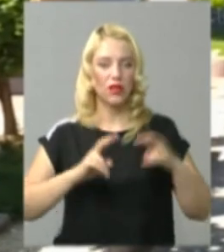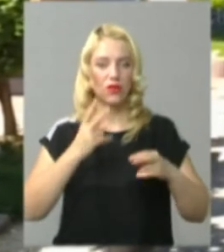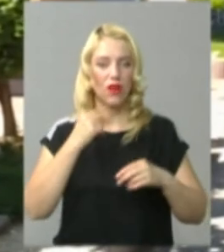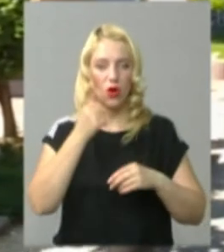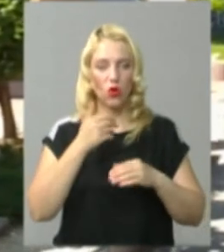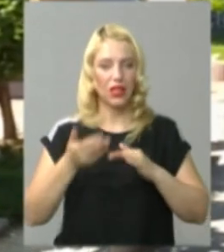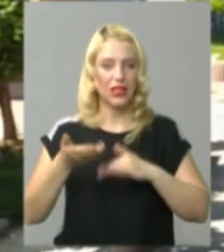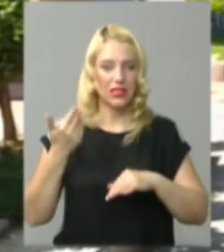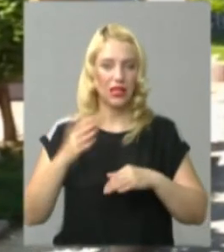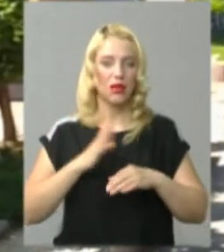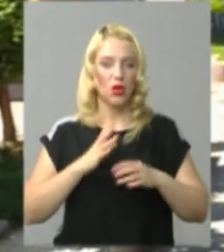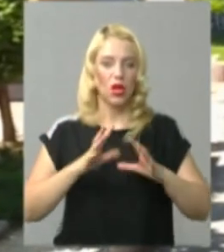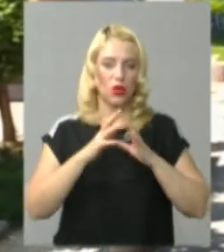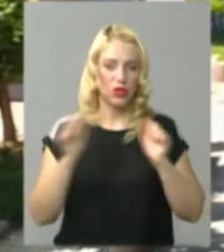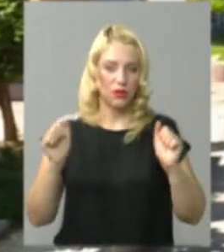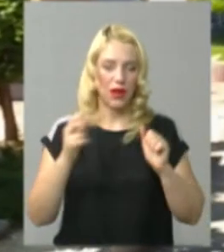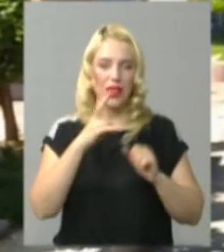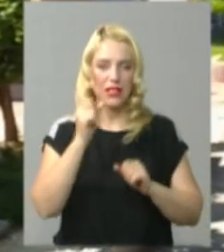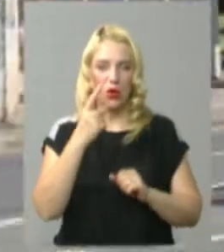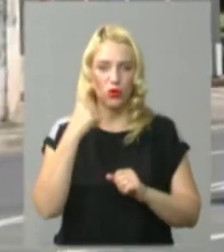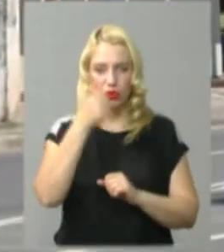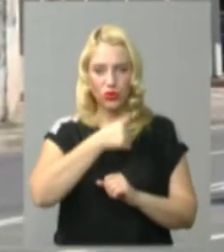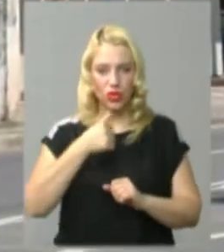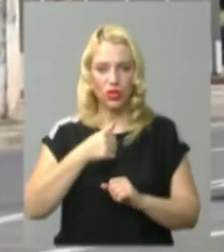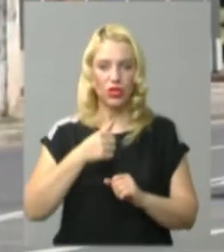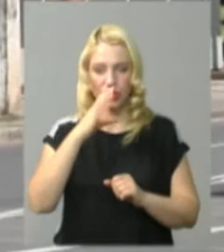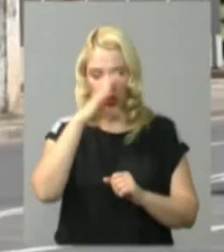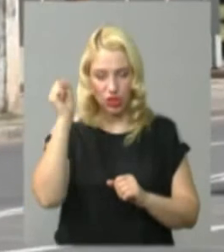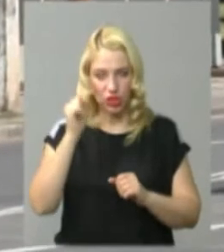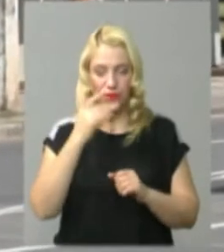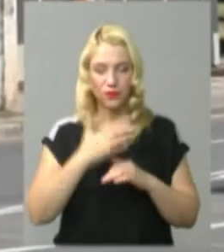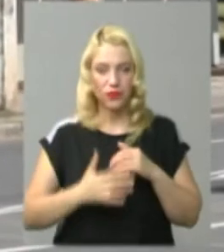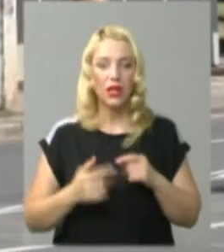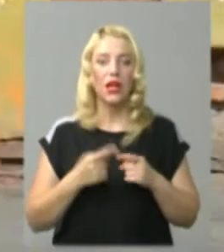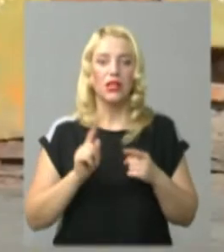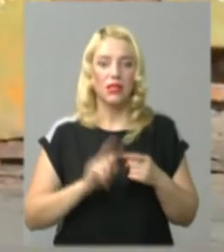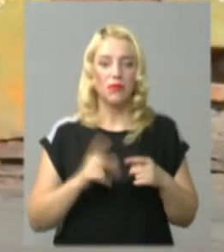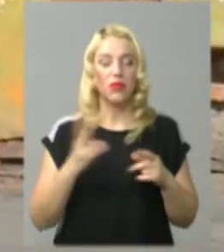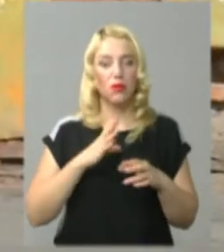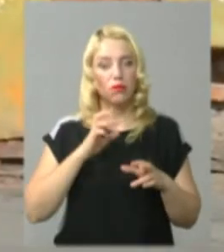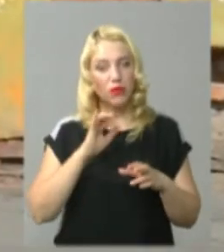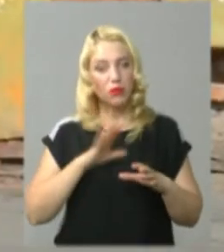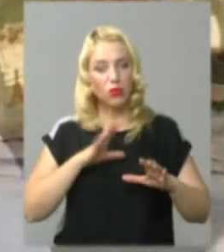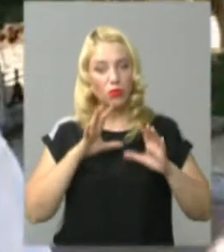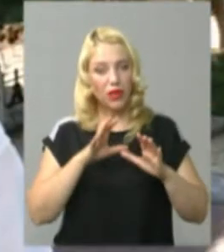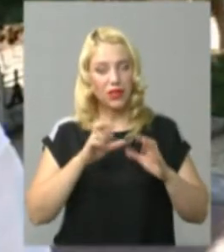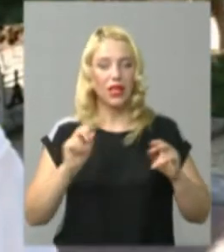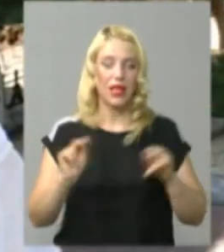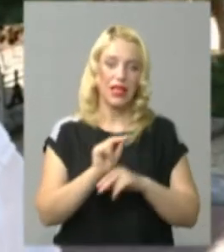розібрали буквально за одну ніч. За словами Сергія Шпаковського, старовинні будівлі в Хмельницькому слід було б берегти і реставрувати.